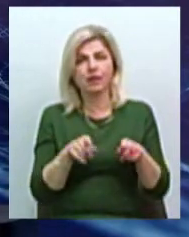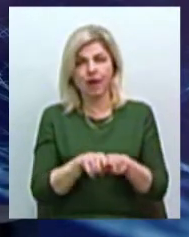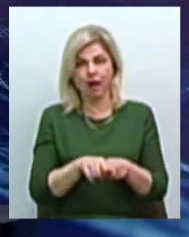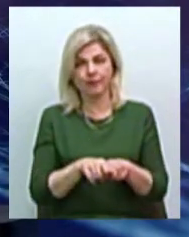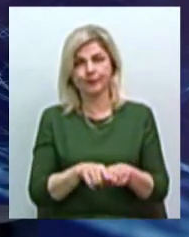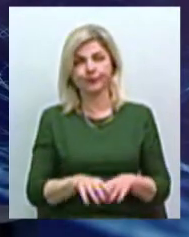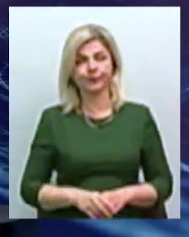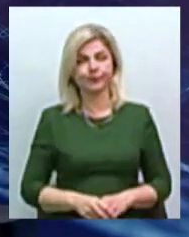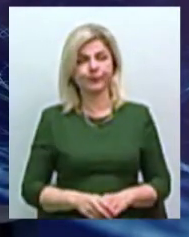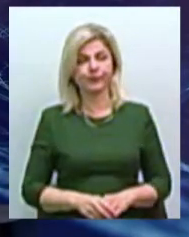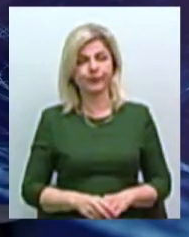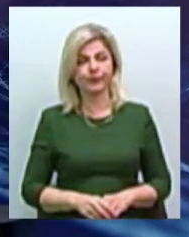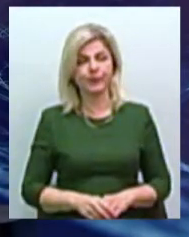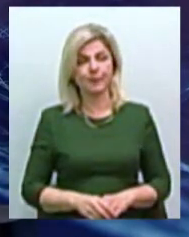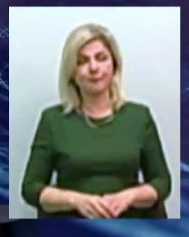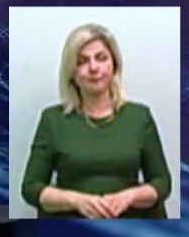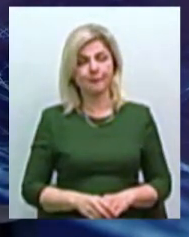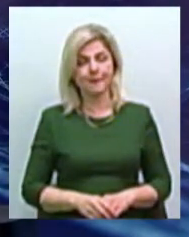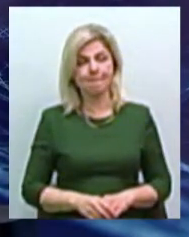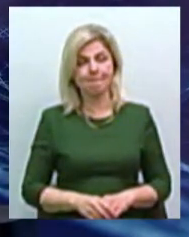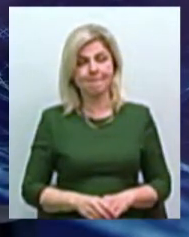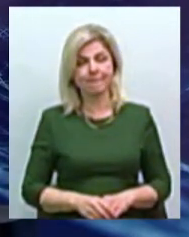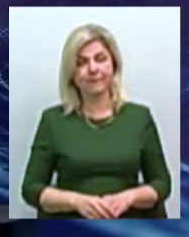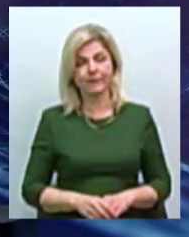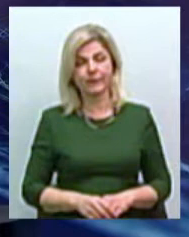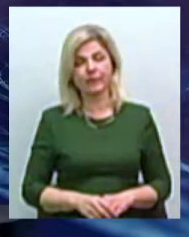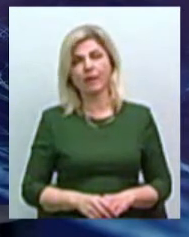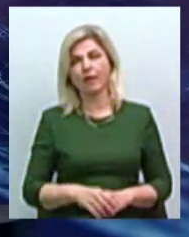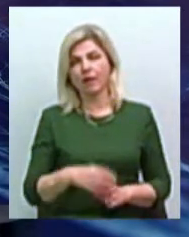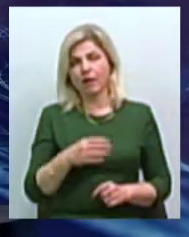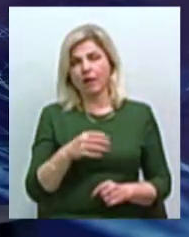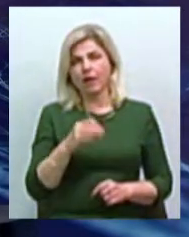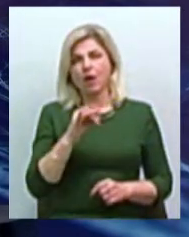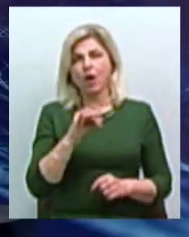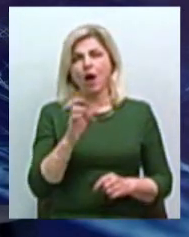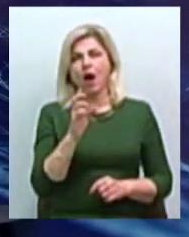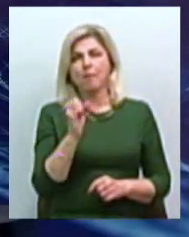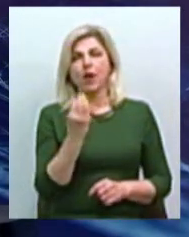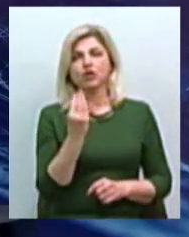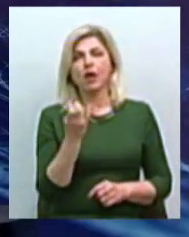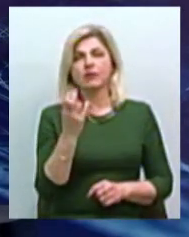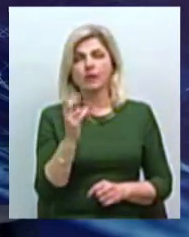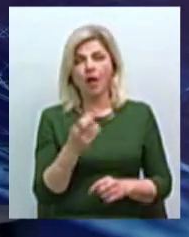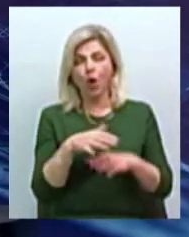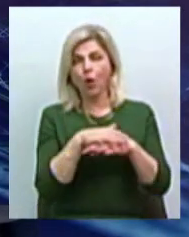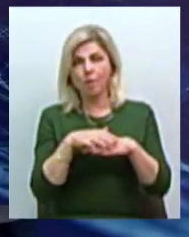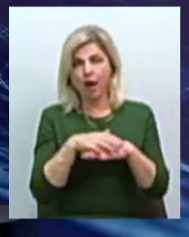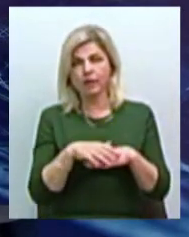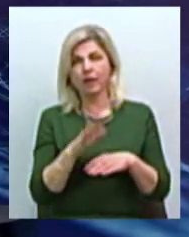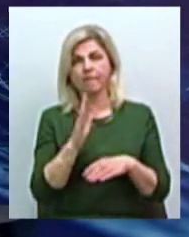скажімо так, продвинути голови, скажімо так, баштанська об'єдненна громада, це кришталь року